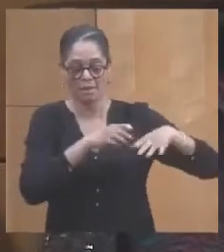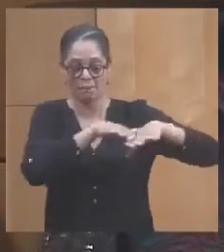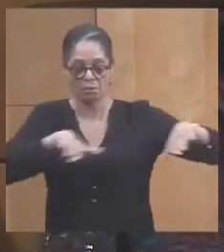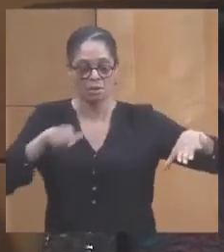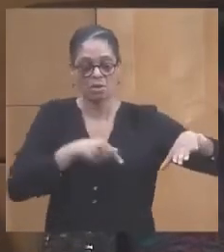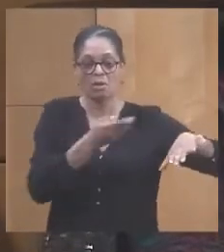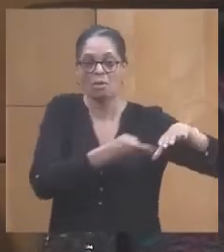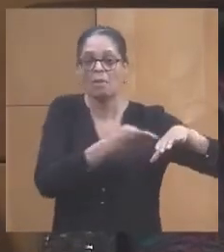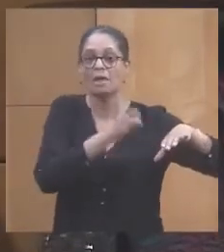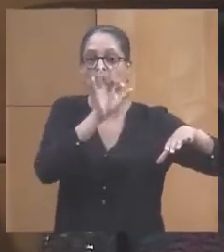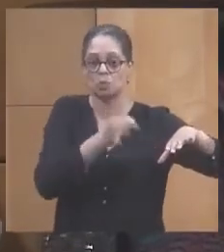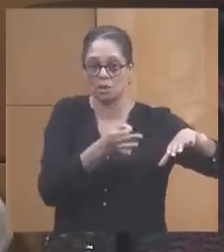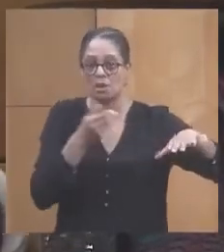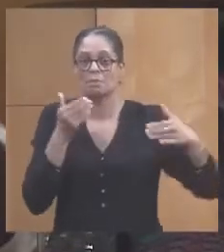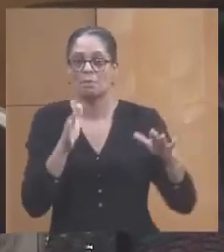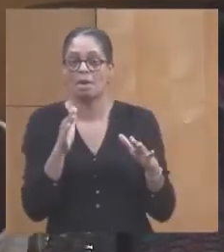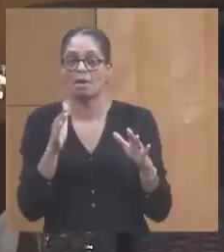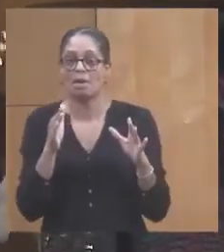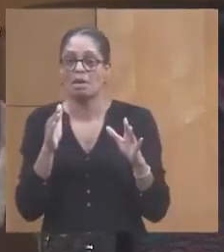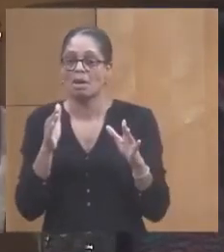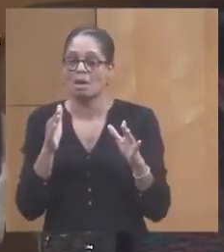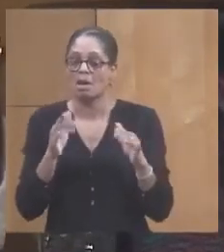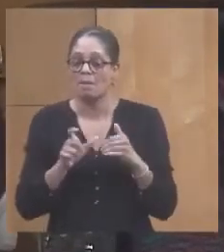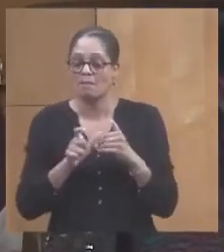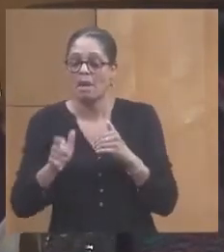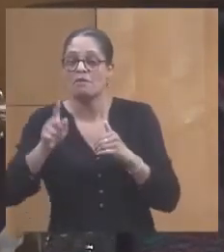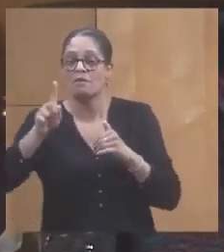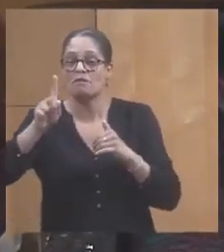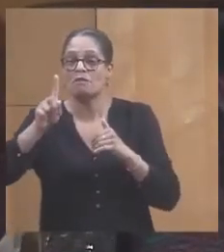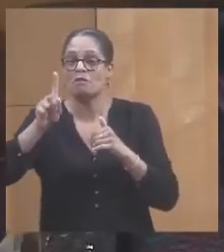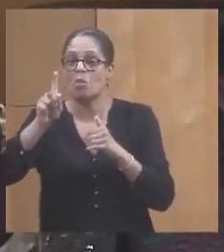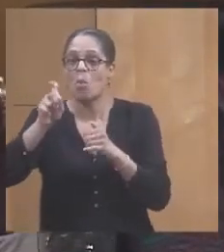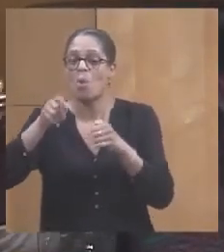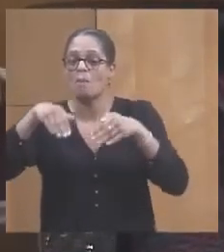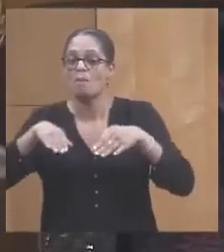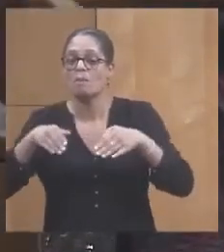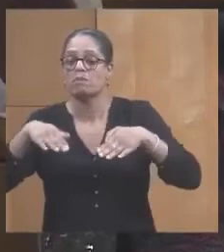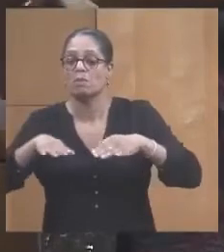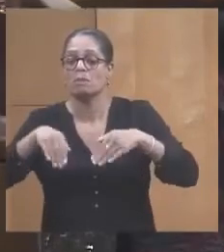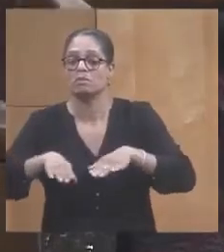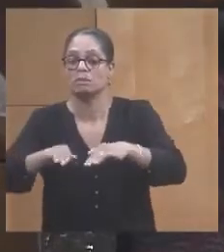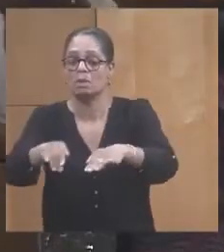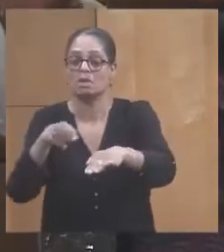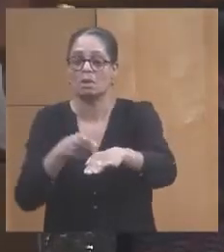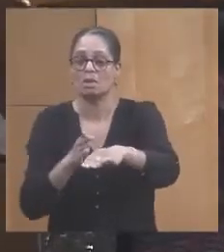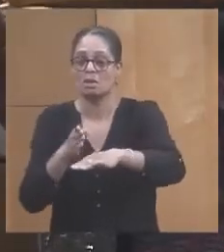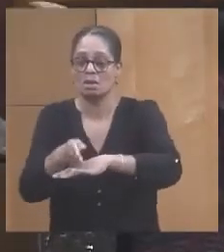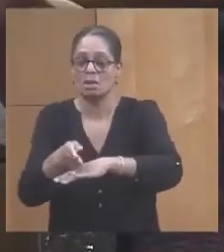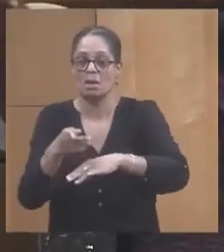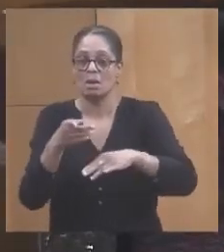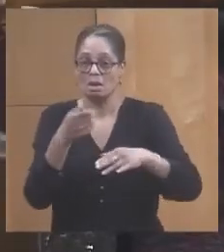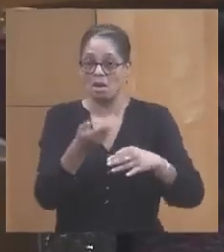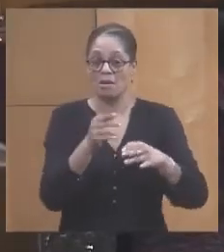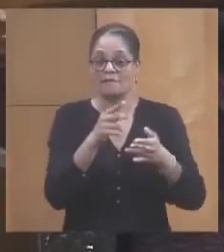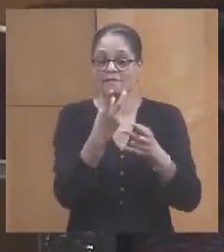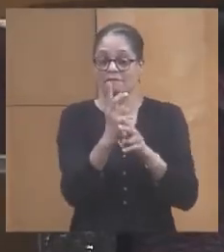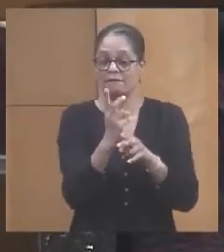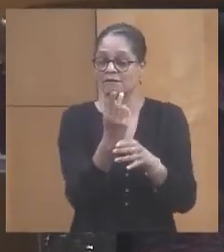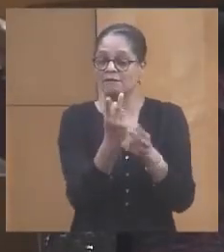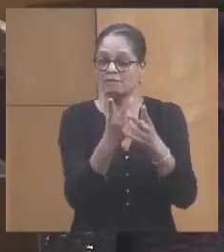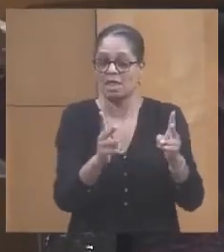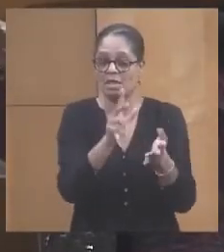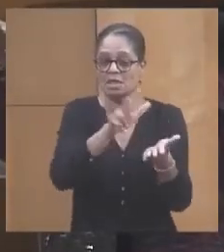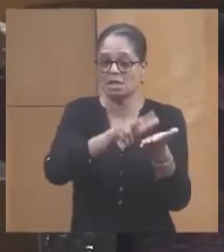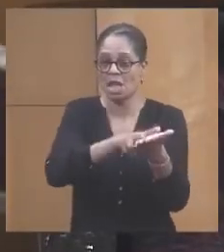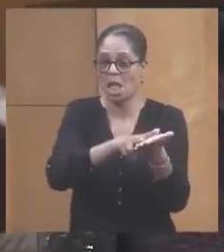qui se pose, c'est sur la mise à l'eau. La mise à l c'est la ville de Trinité qui l'a faite. Il y a toujours aujourd'hui, on va dire,